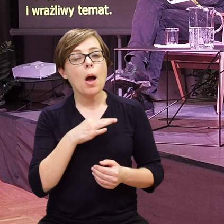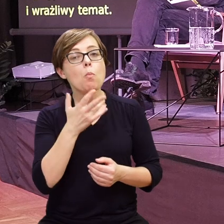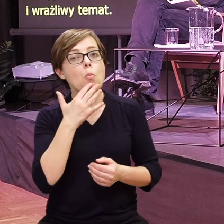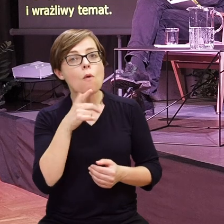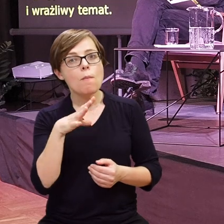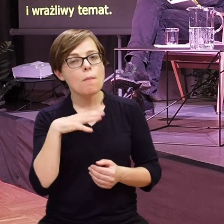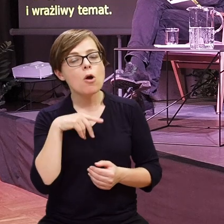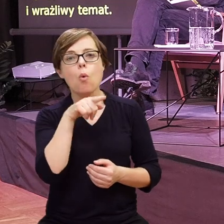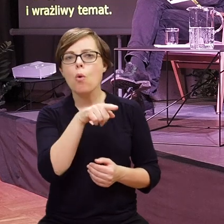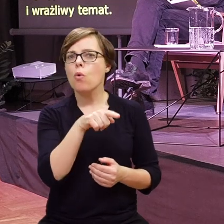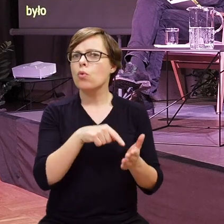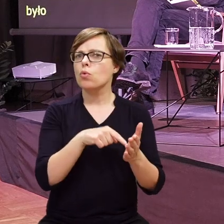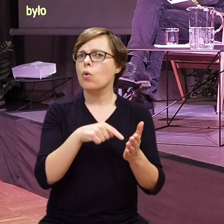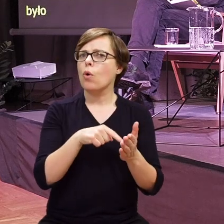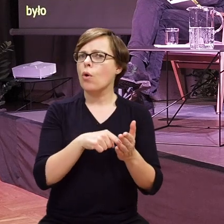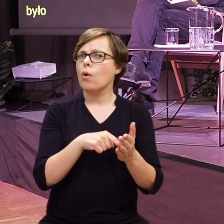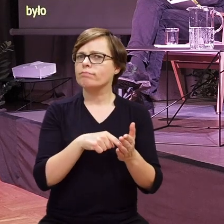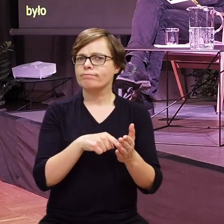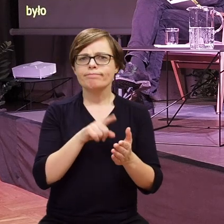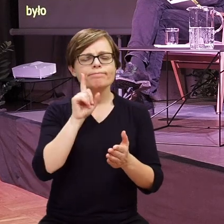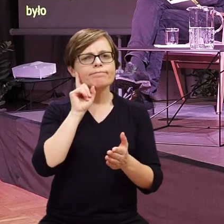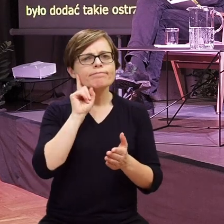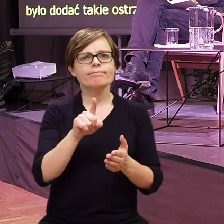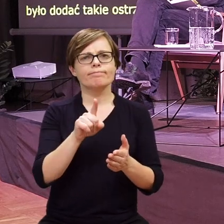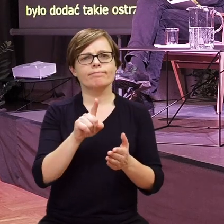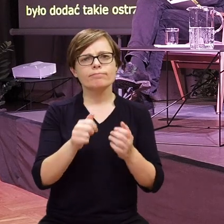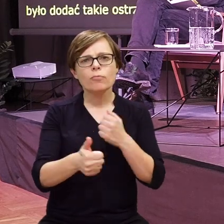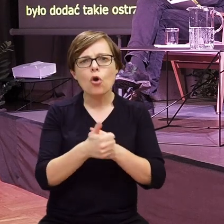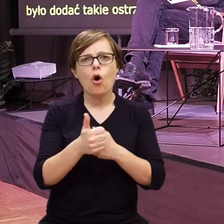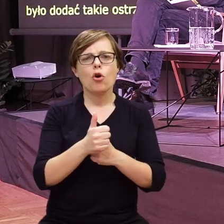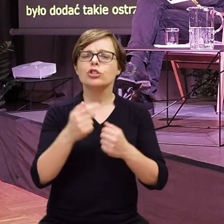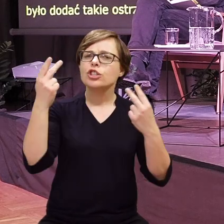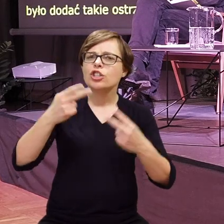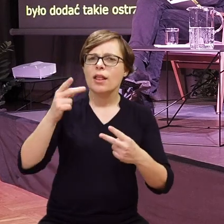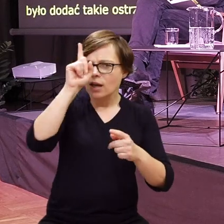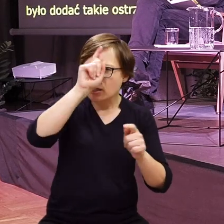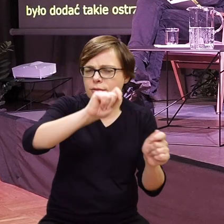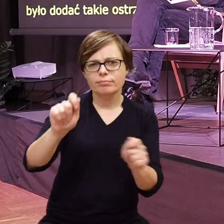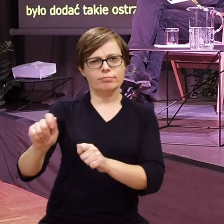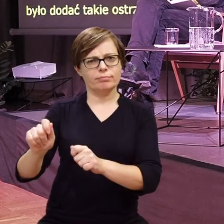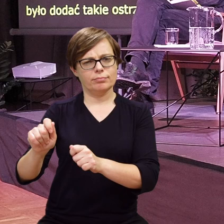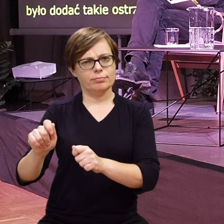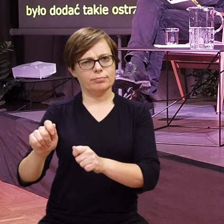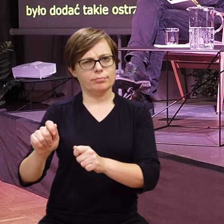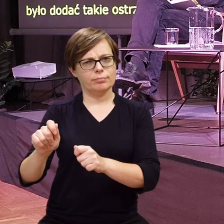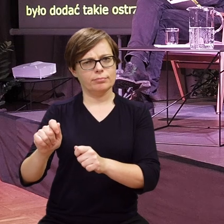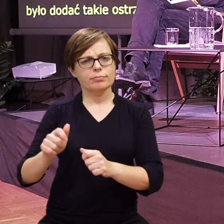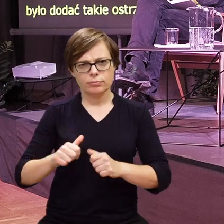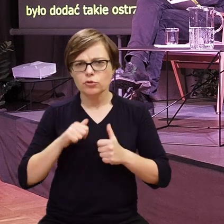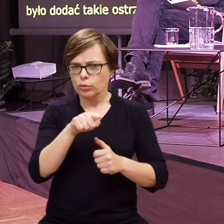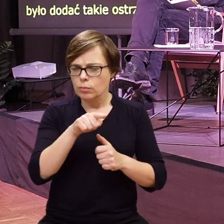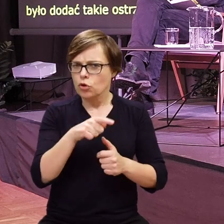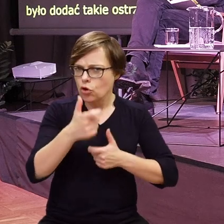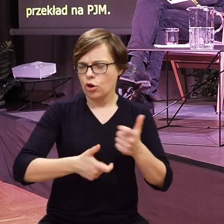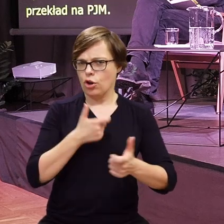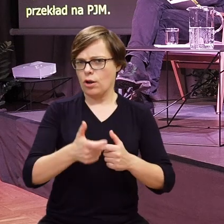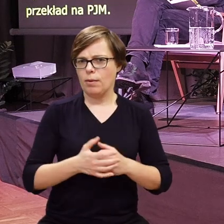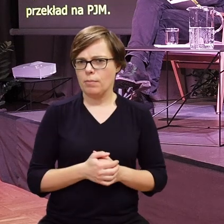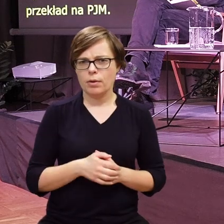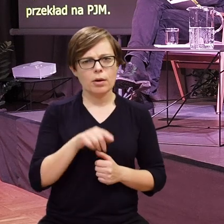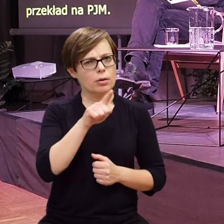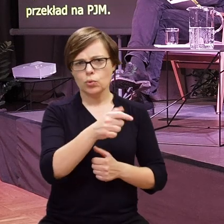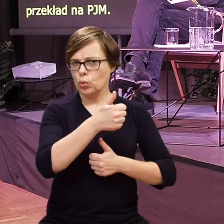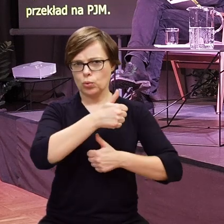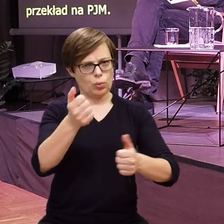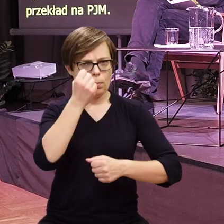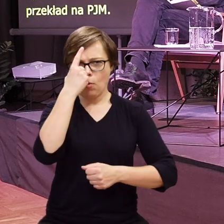to, o czym pani powiedziała, to jest właśnie takie uwrażliwianie też dziennikarzy na to, żeby coś takiego zastosować.